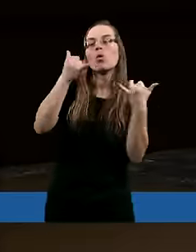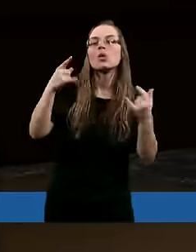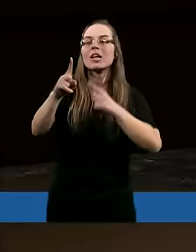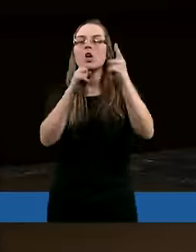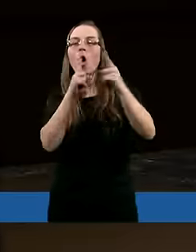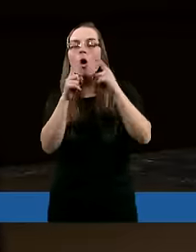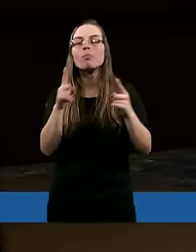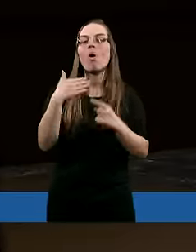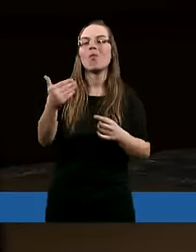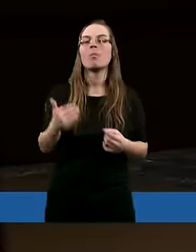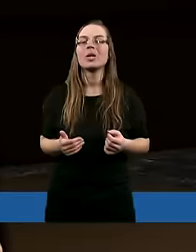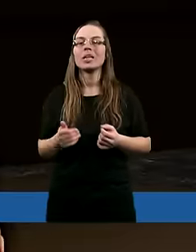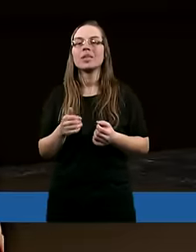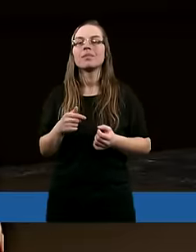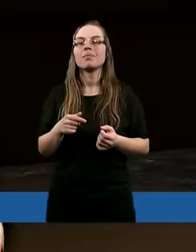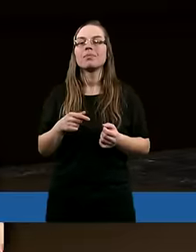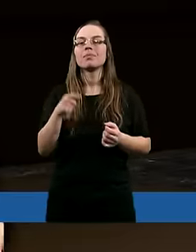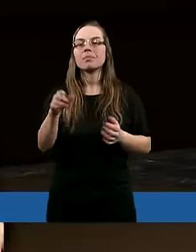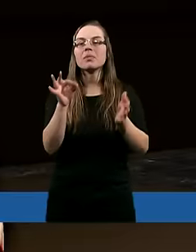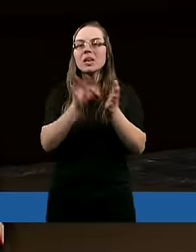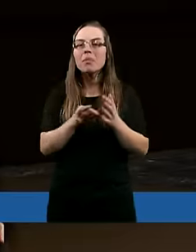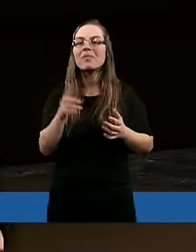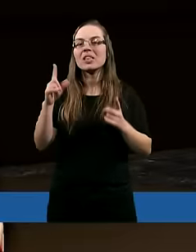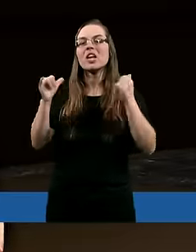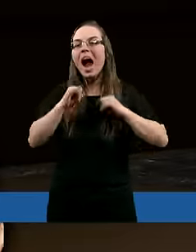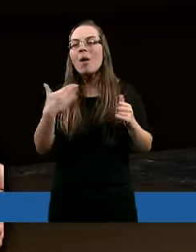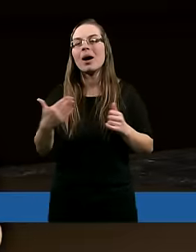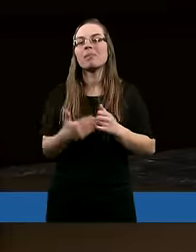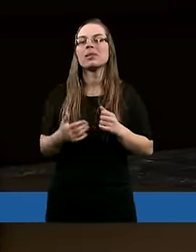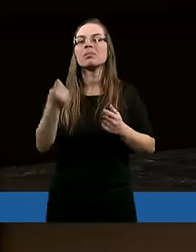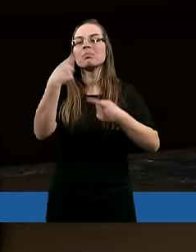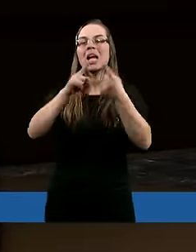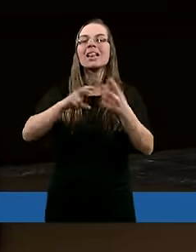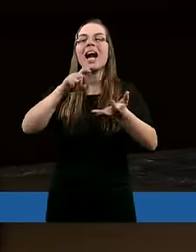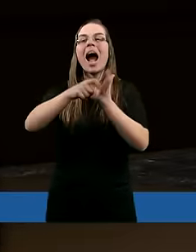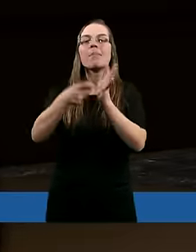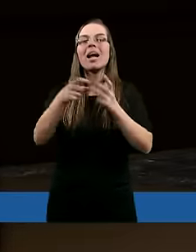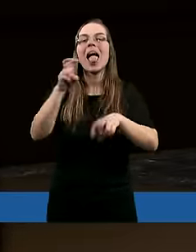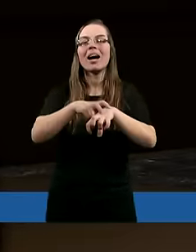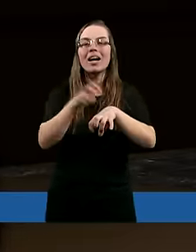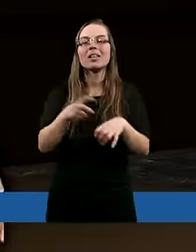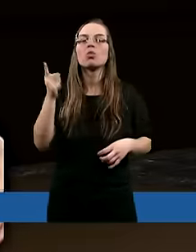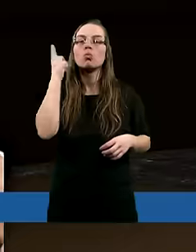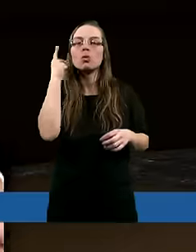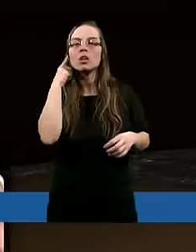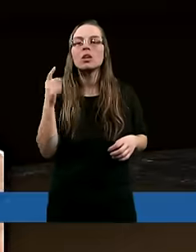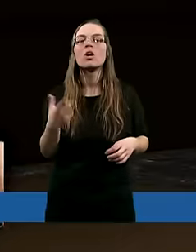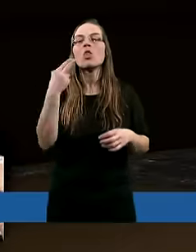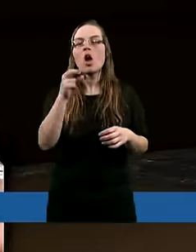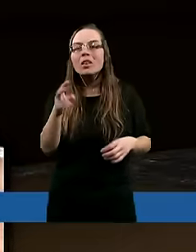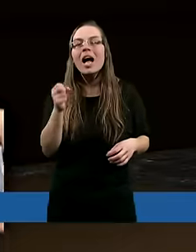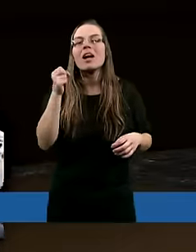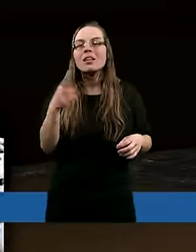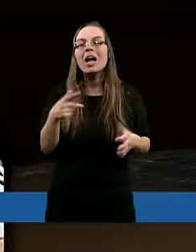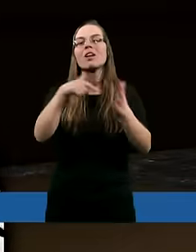rozmowom, ostatnio czekałam pod gabinetem lekarskim i słyszę, no